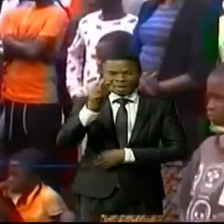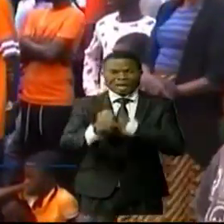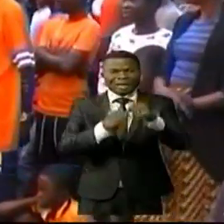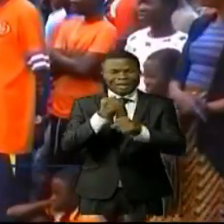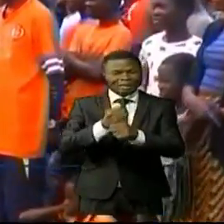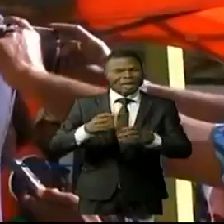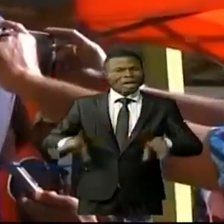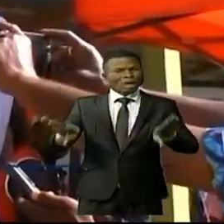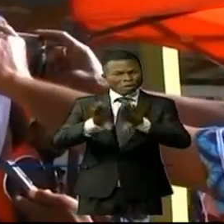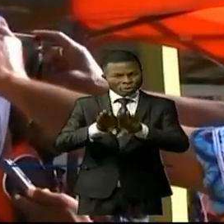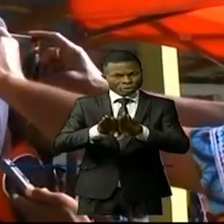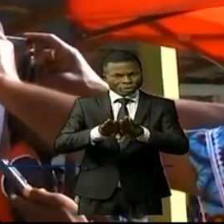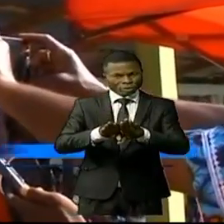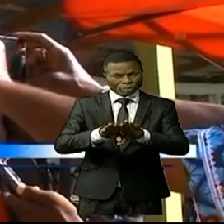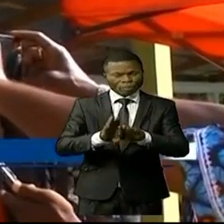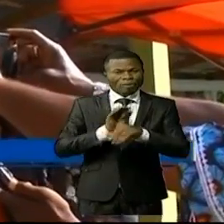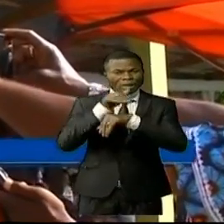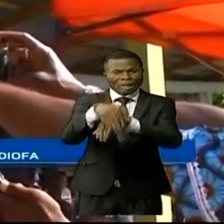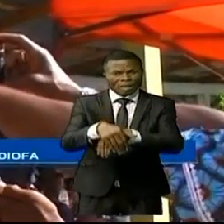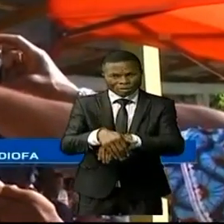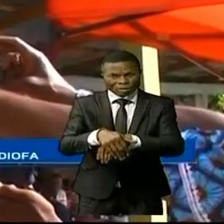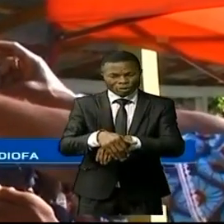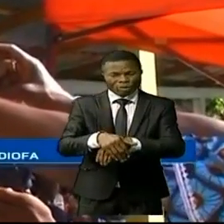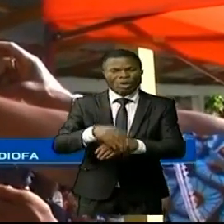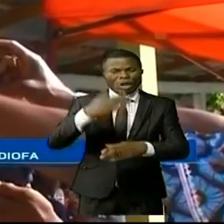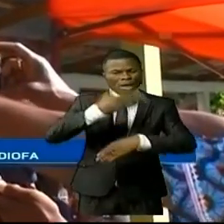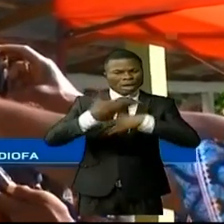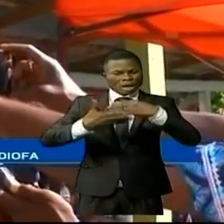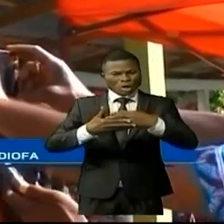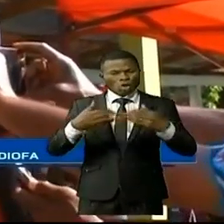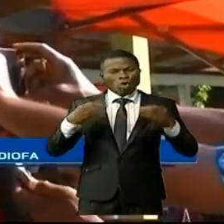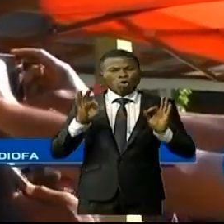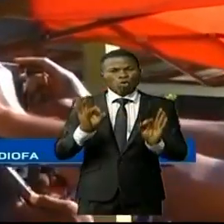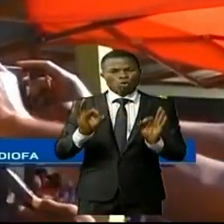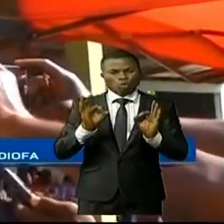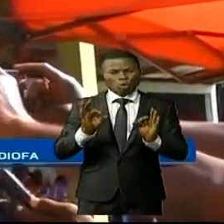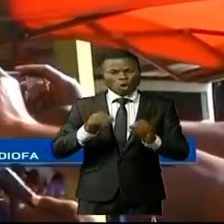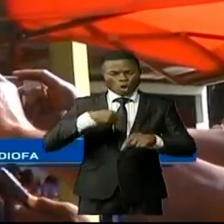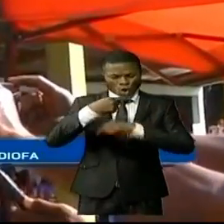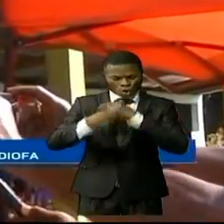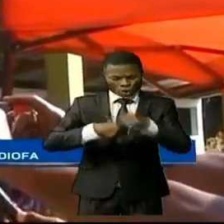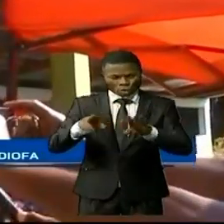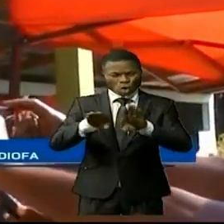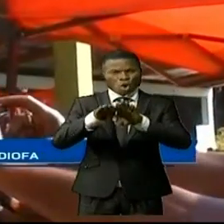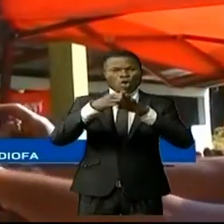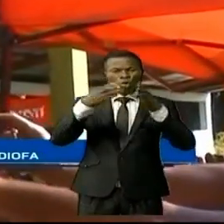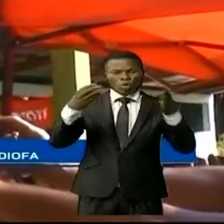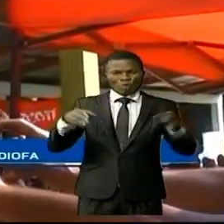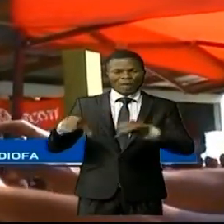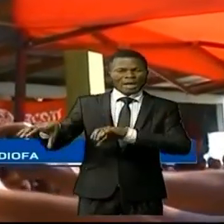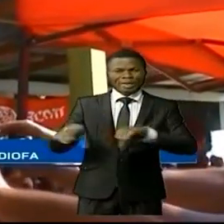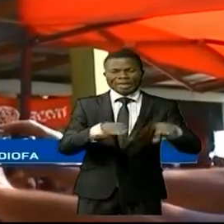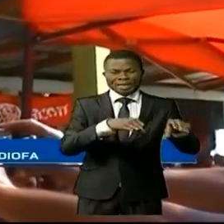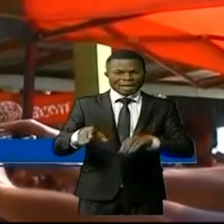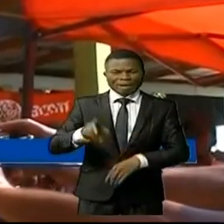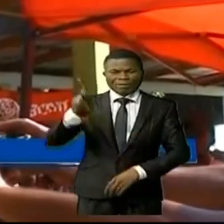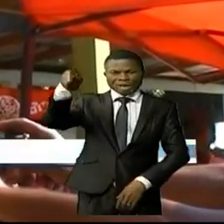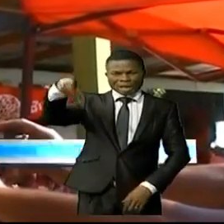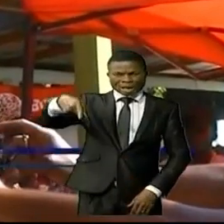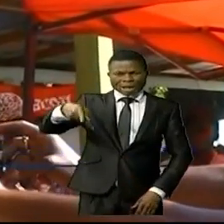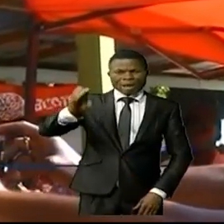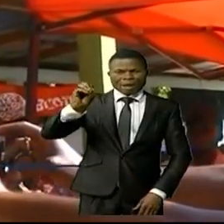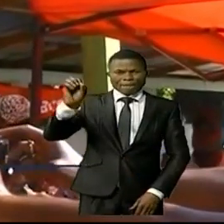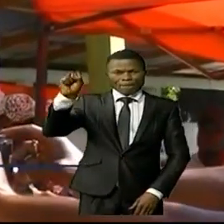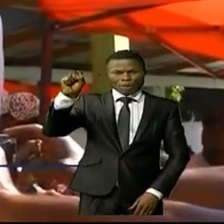est heureux de participer à cette manifestation qui inoccupe la reprise de l'activité des postes dans nos